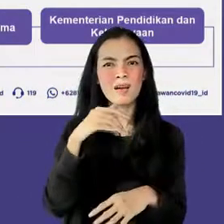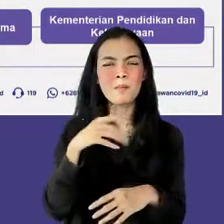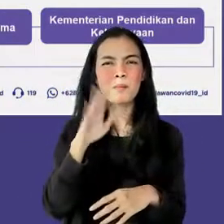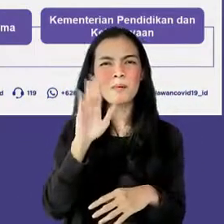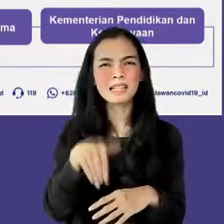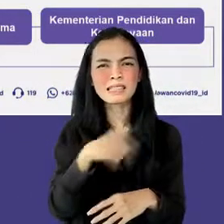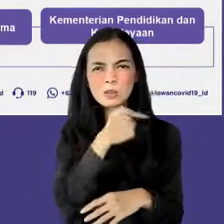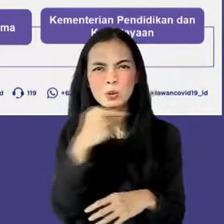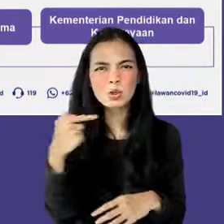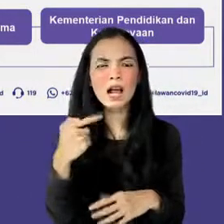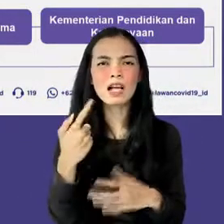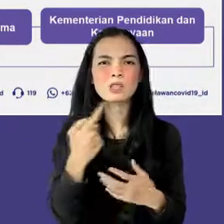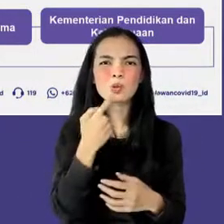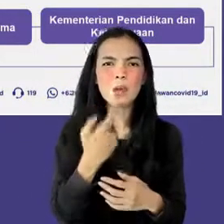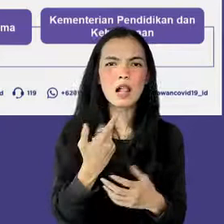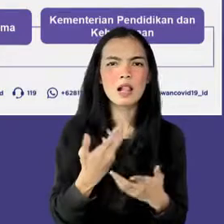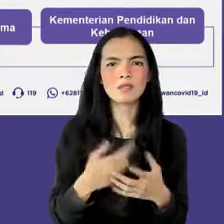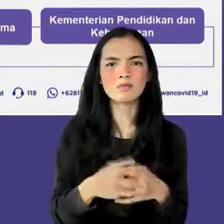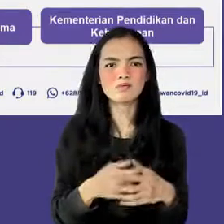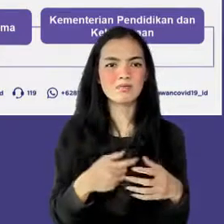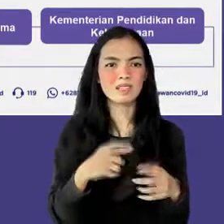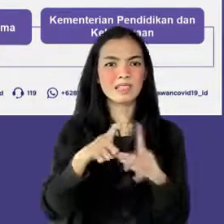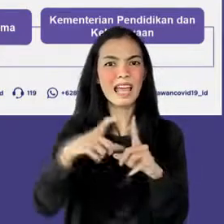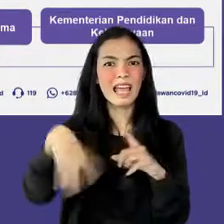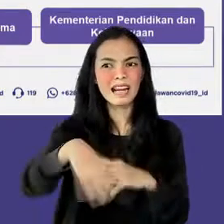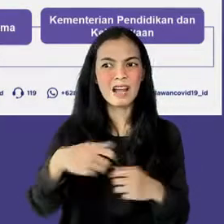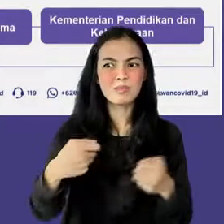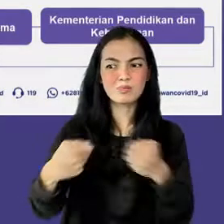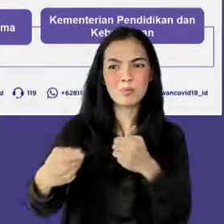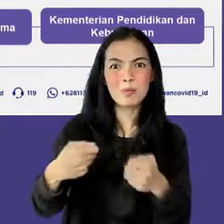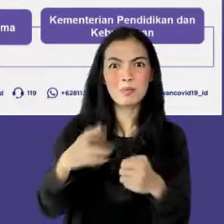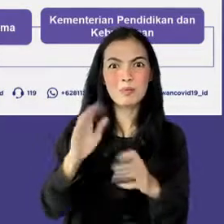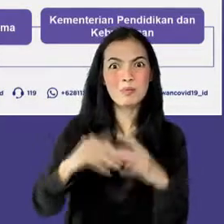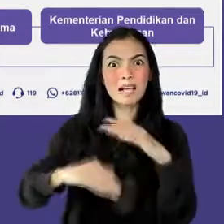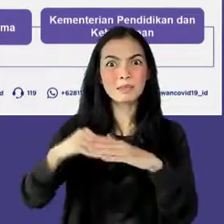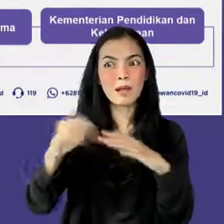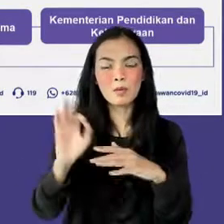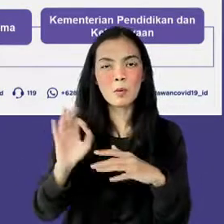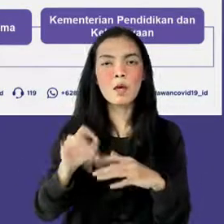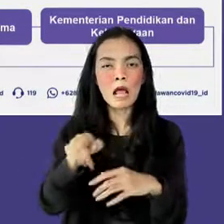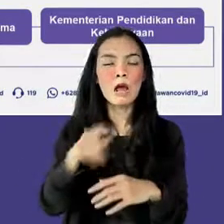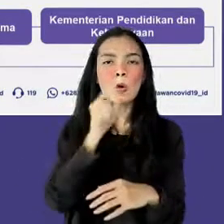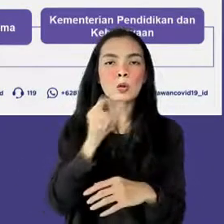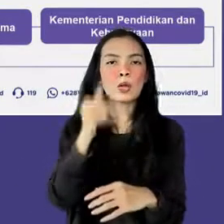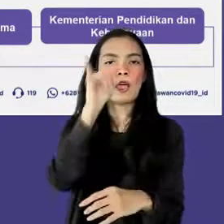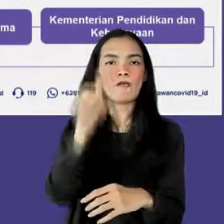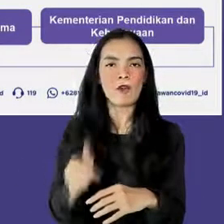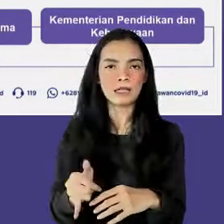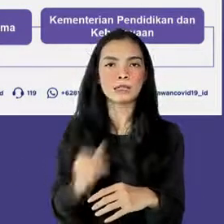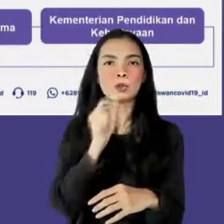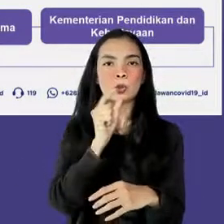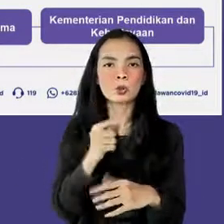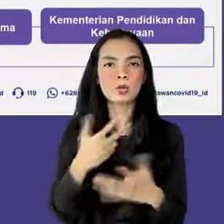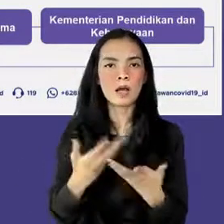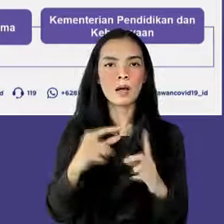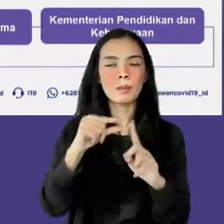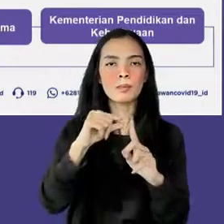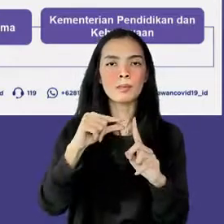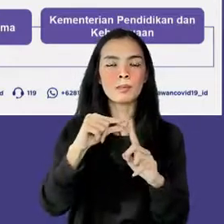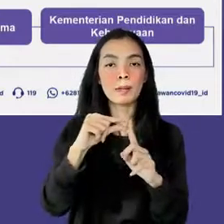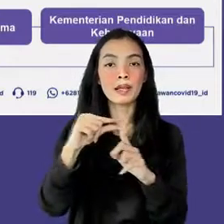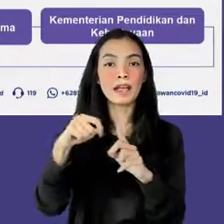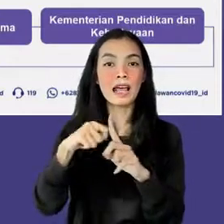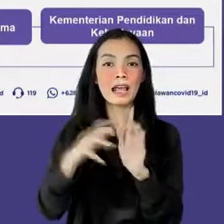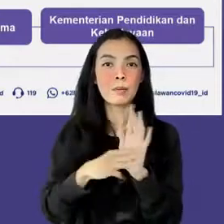optimalnya pengendalian di berbagai daerah akan menjadi dasar yang kuat tindak lanjut kebijakan PPKM